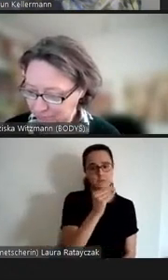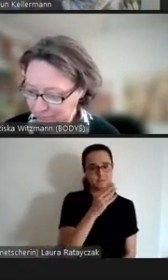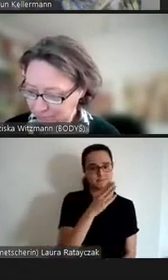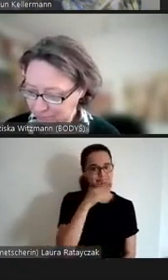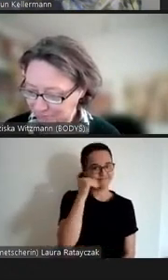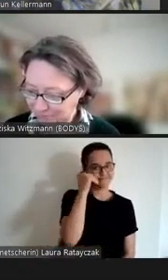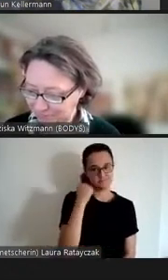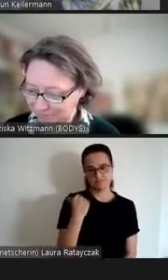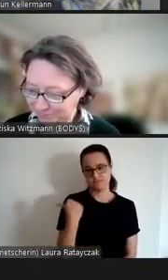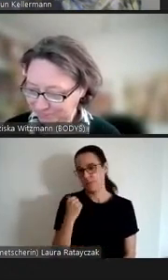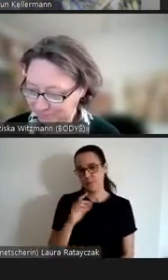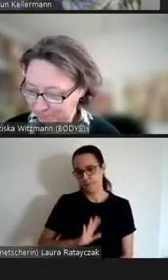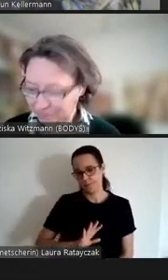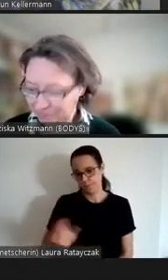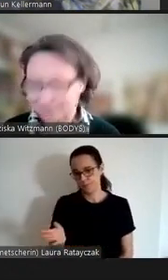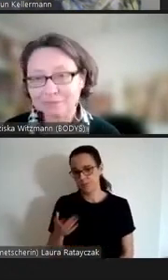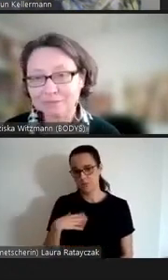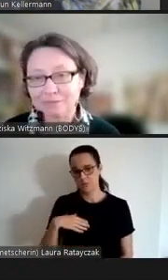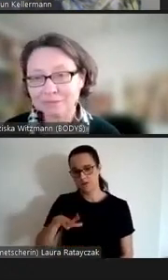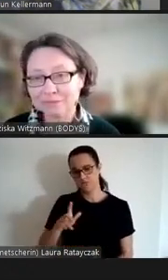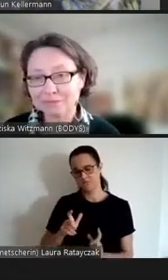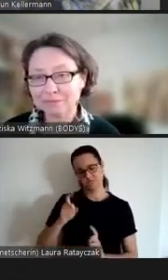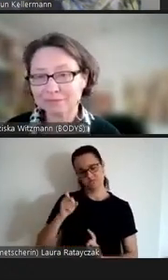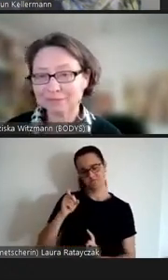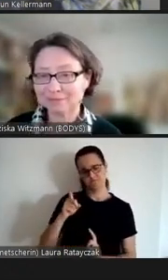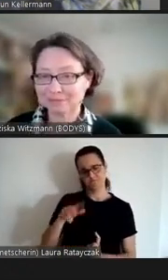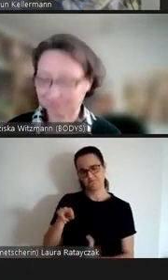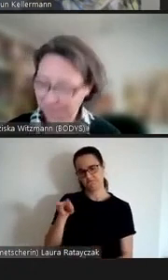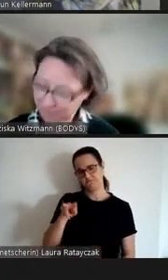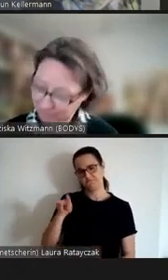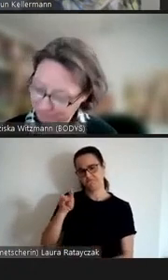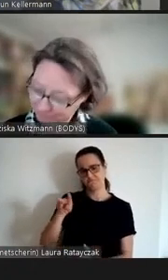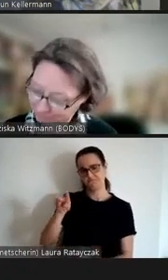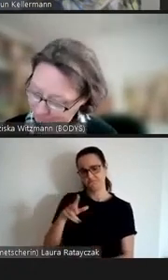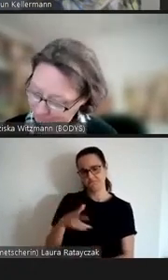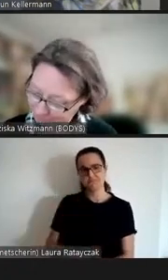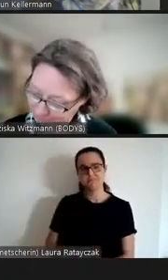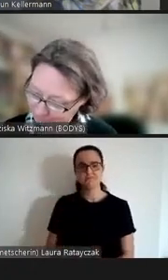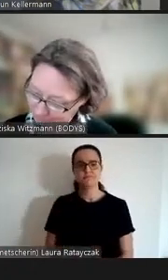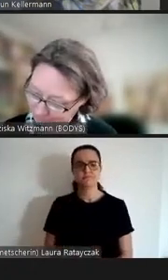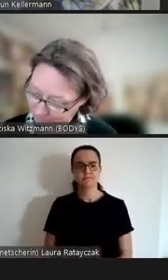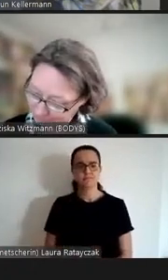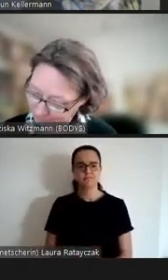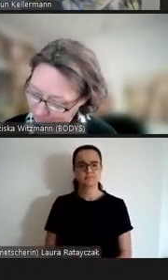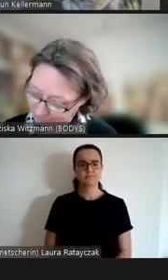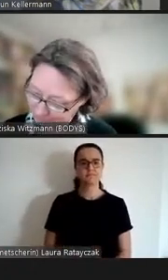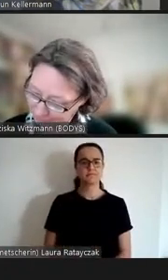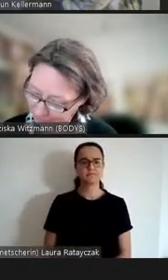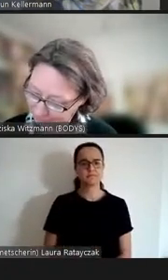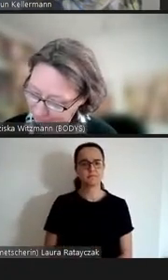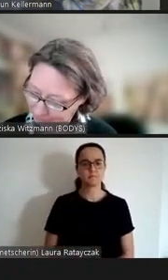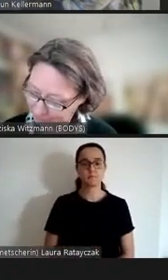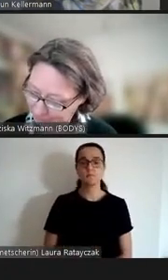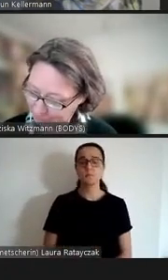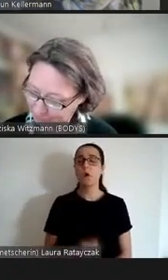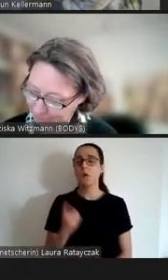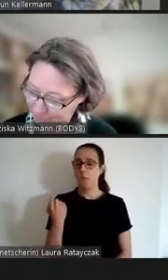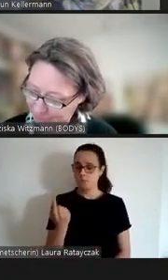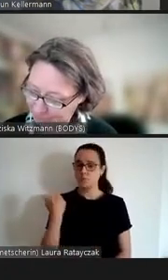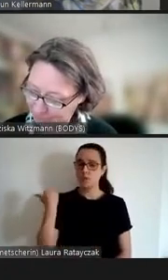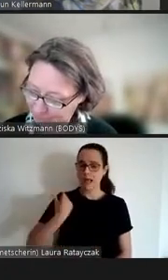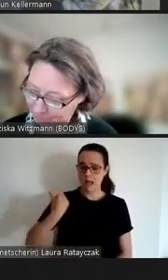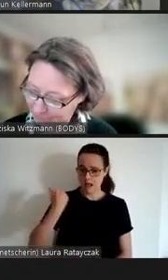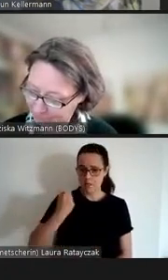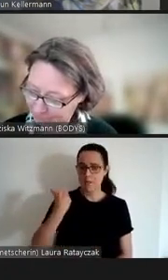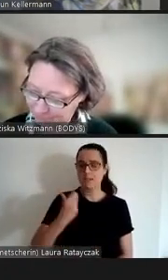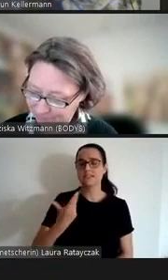sondern guckt eher skeptisch in die Kamera Sie äußert sich regelmäßig in der